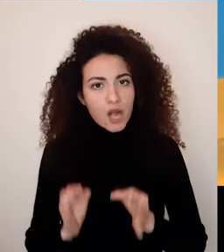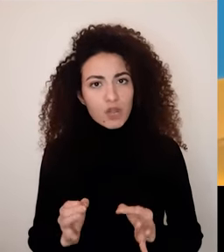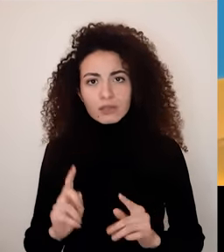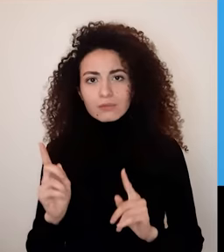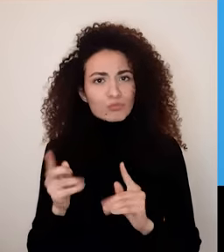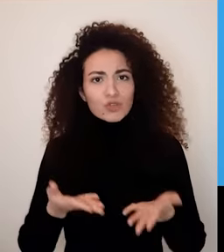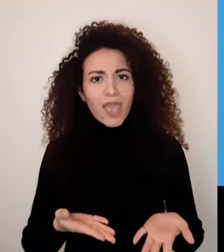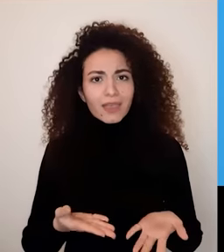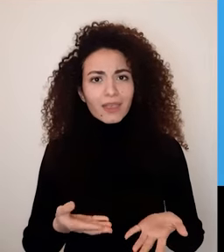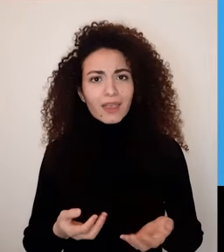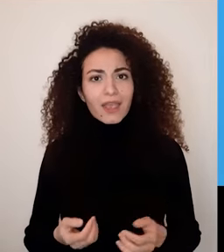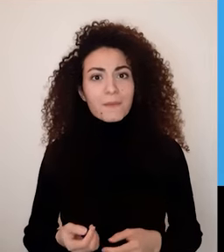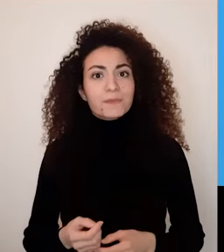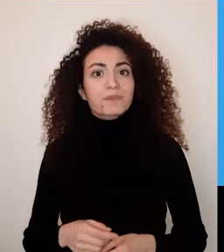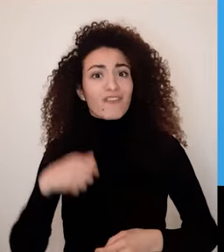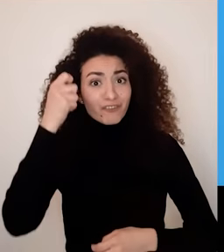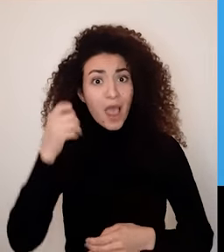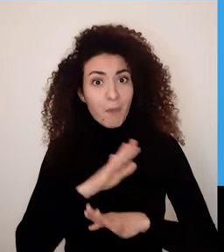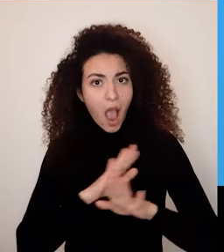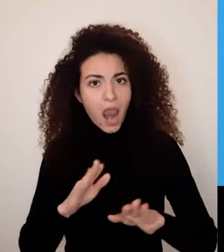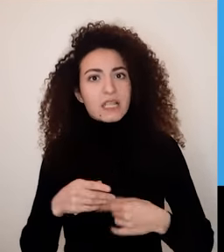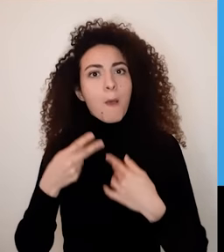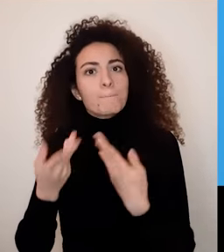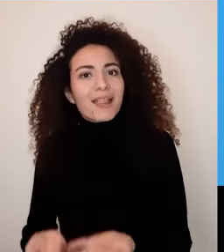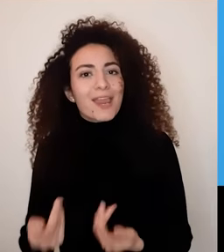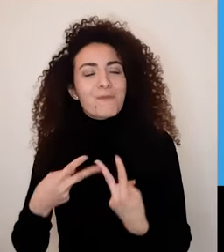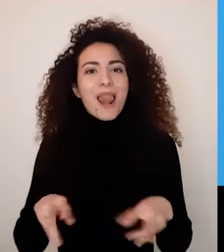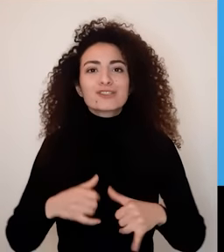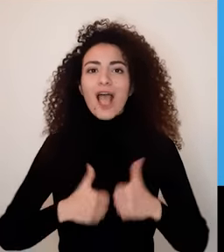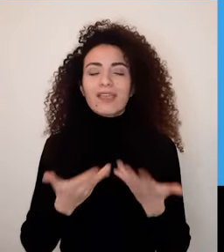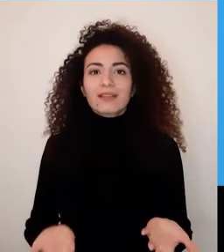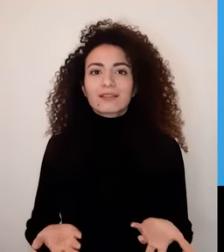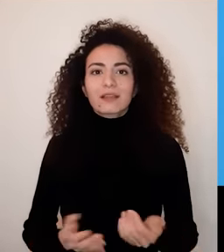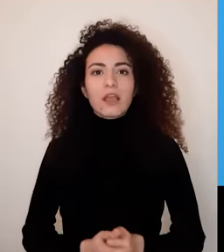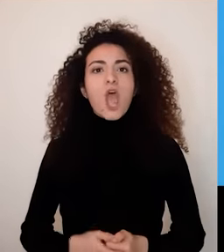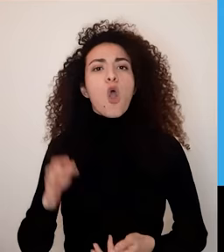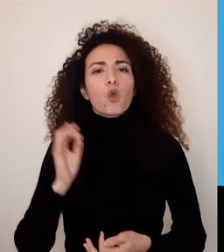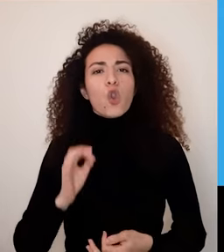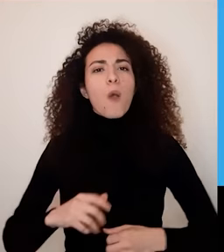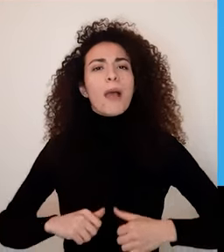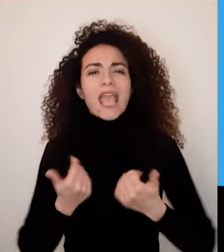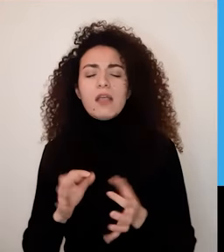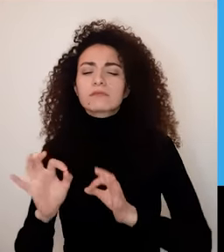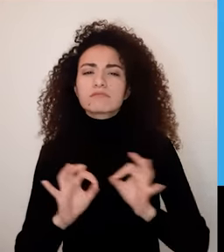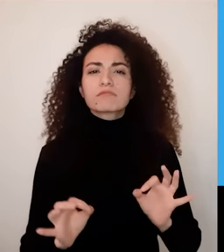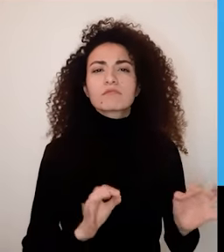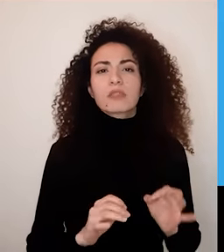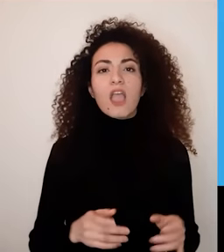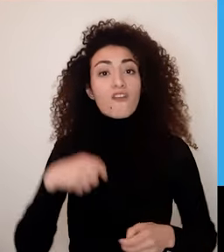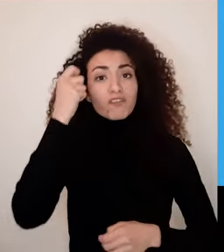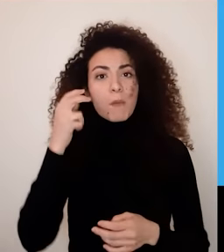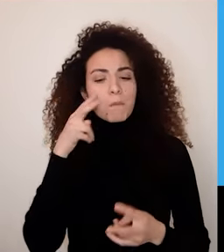الأبد بينما الحياة الحقيقية والواقعية تبدأ بعد انتهاء الفيلم خلال إدارة الأمور